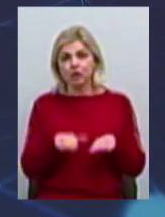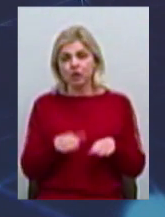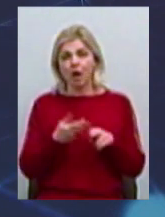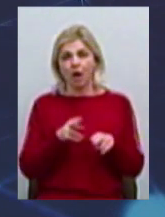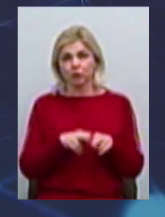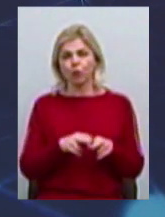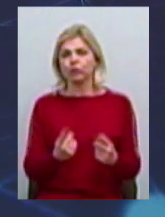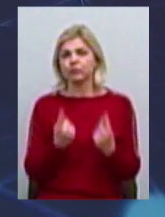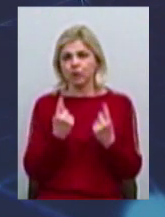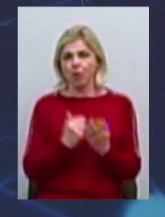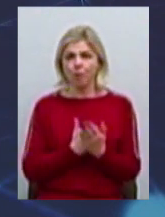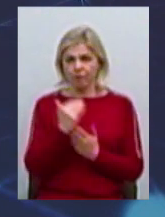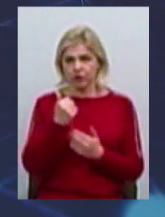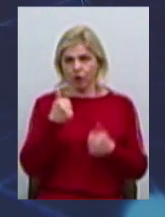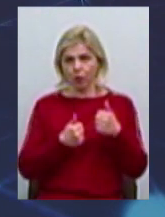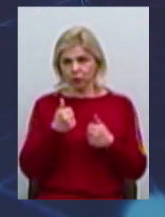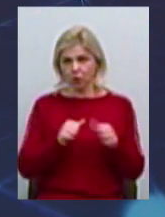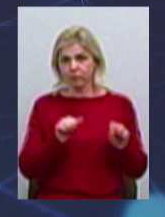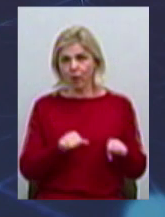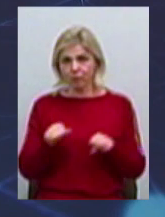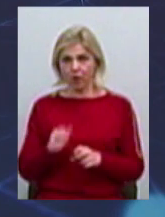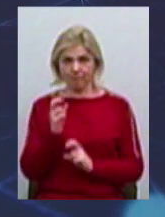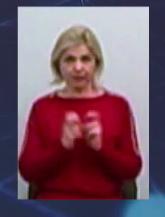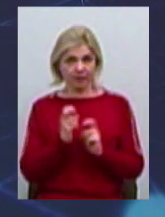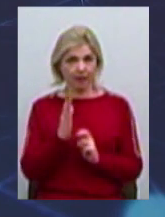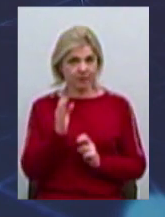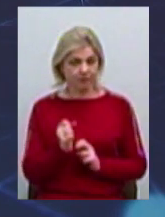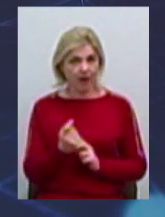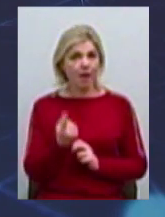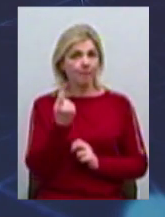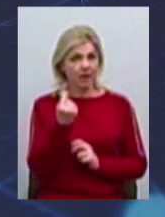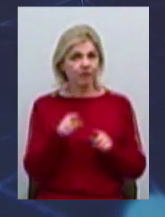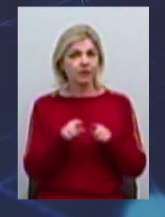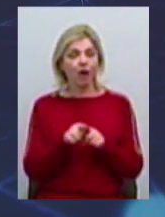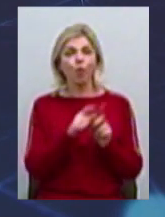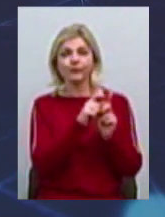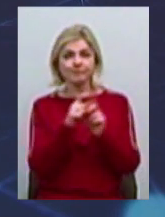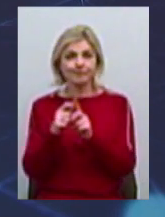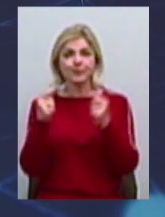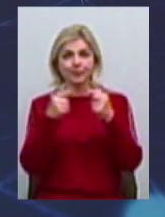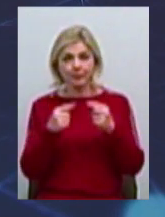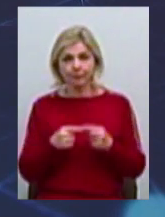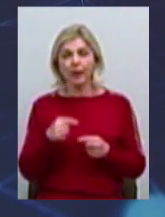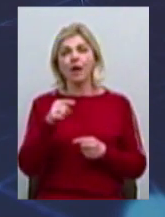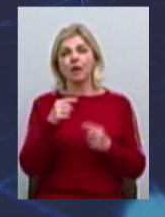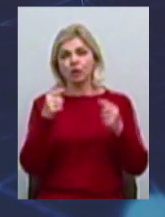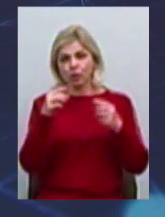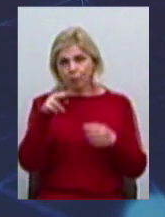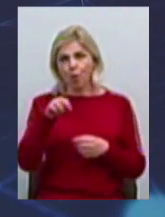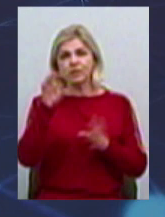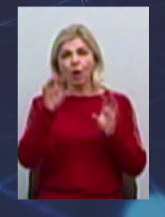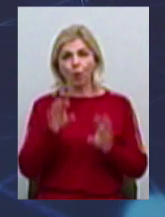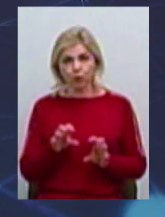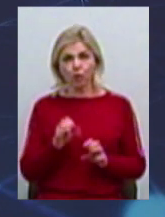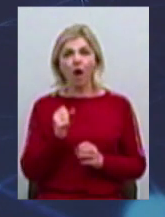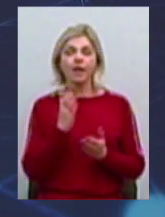істотно підвищує конкурентоспроможність підприємств. Це перше таке визначення відповідно до Закону України про інноваційну діяльність. А